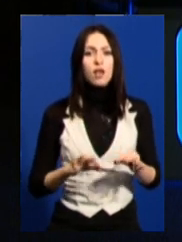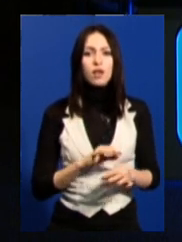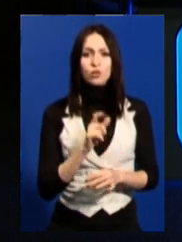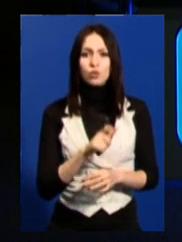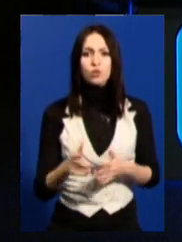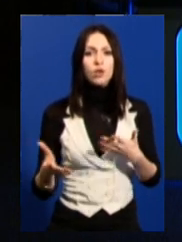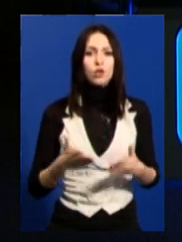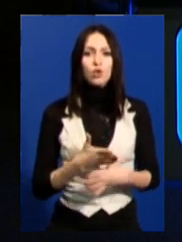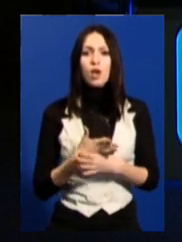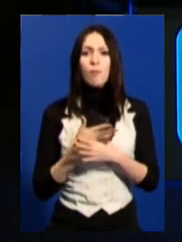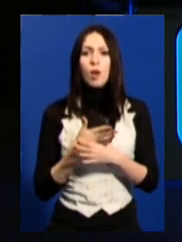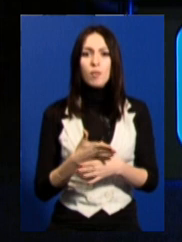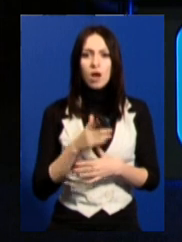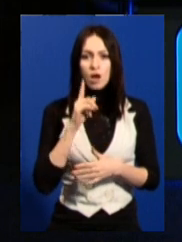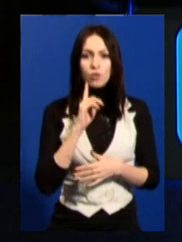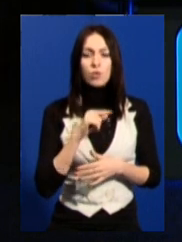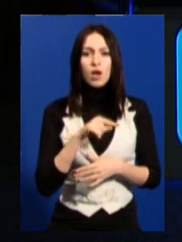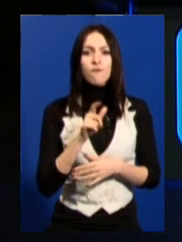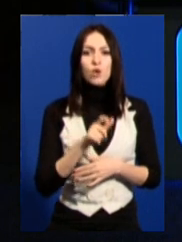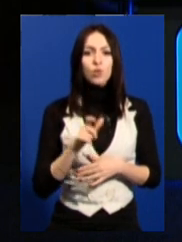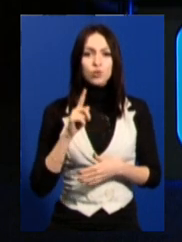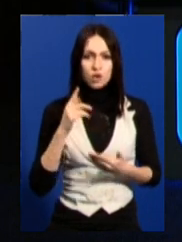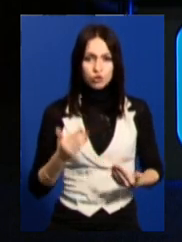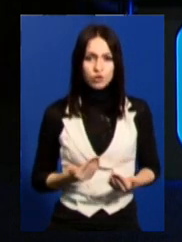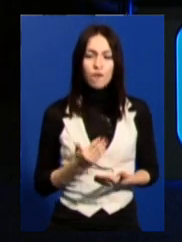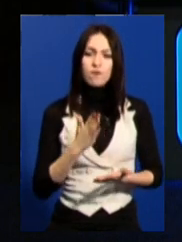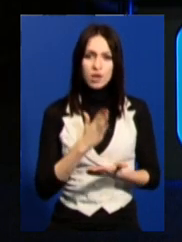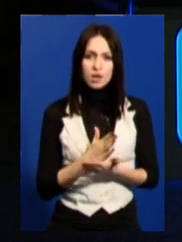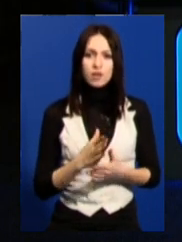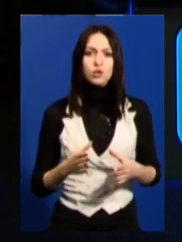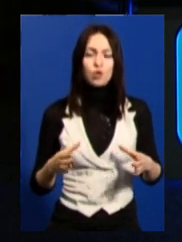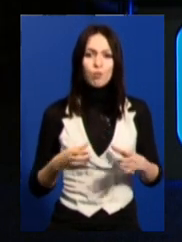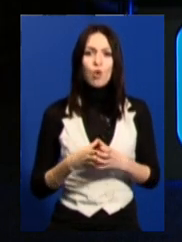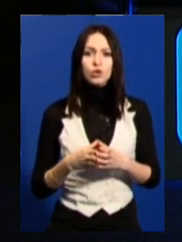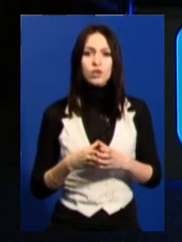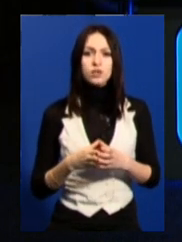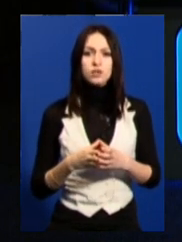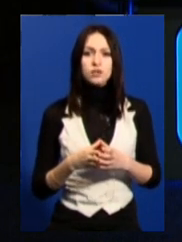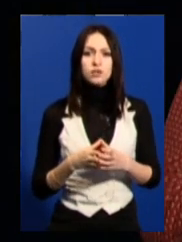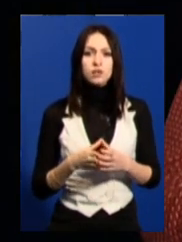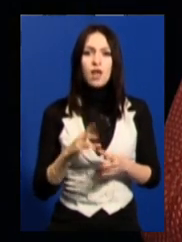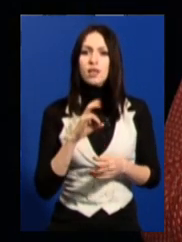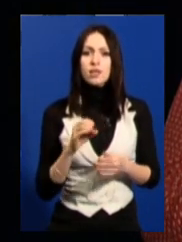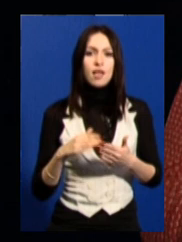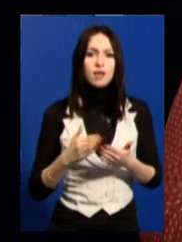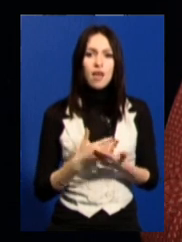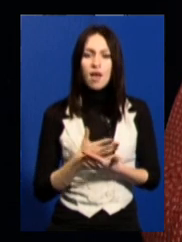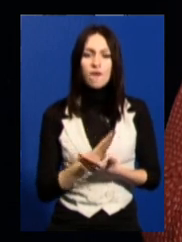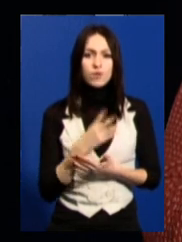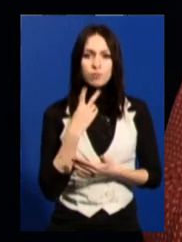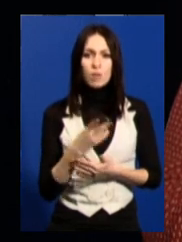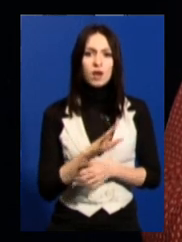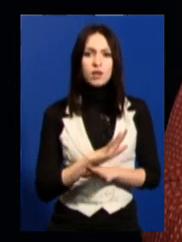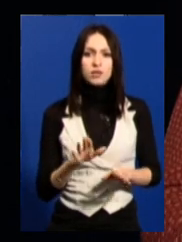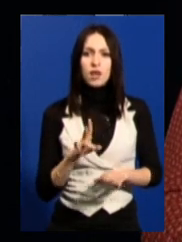допомагають. Поки вона в людях жива, ось є Соборність. Не географічний показник, не